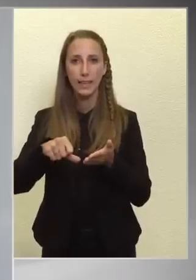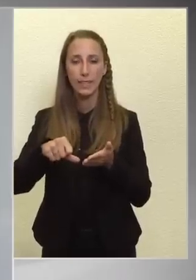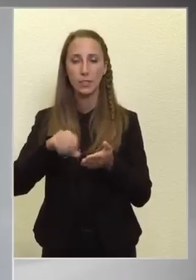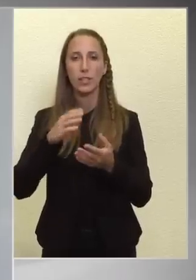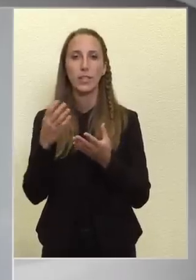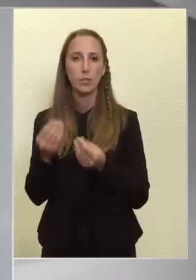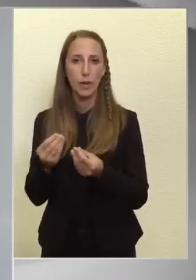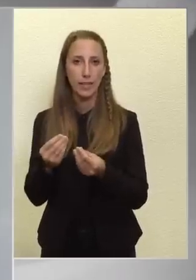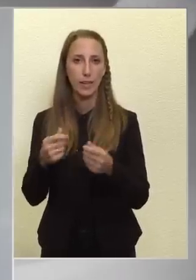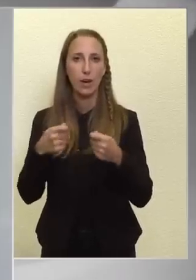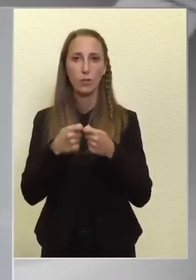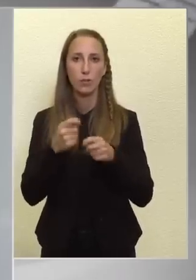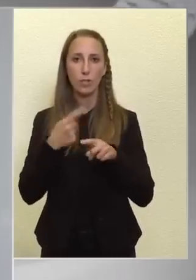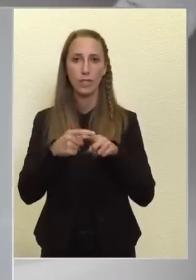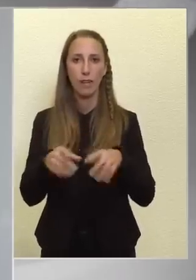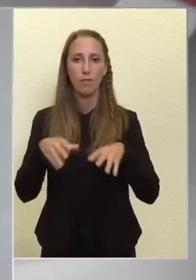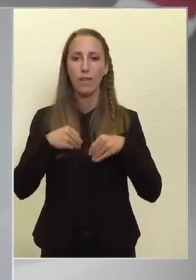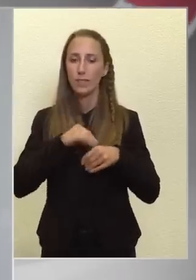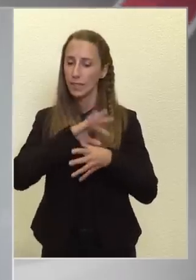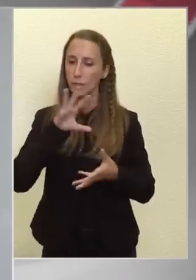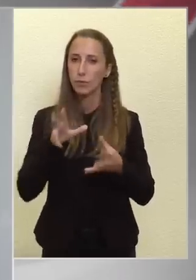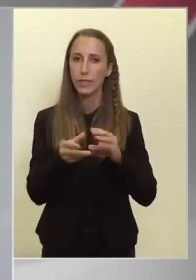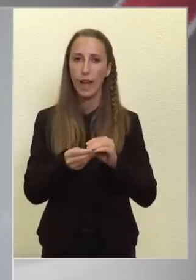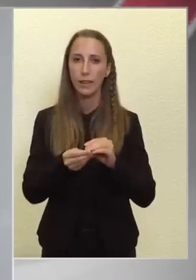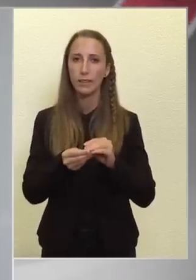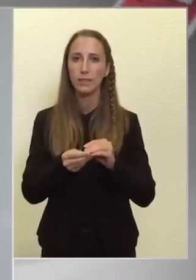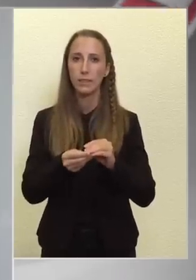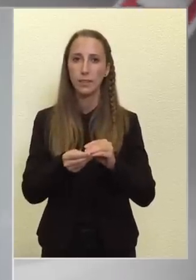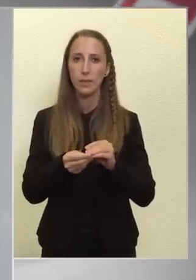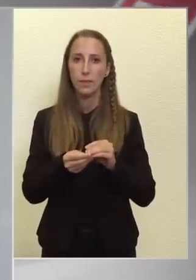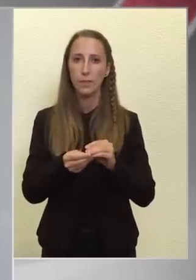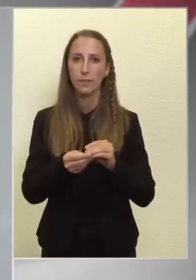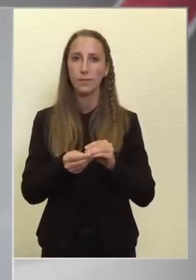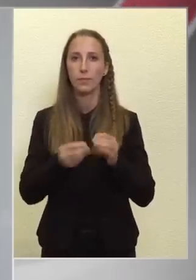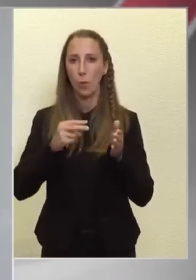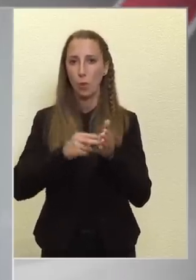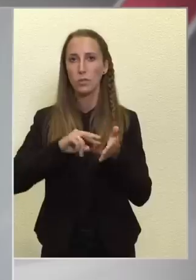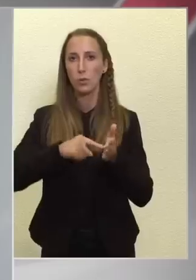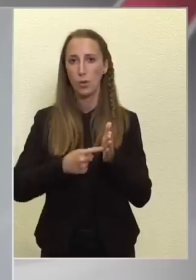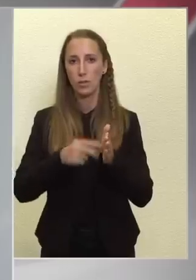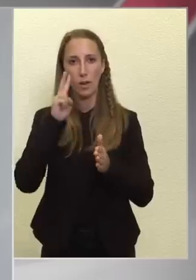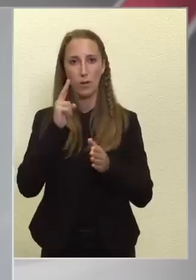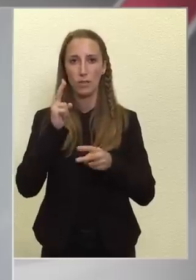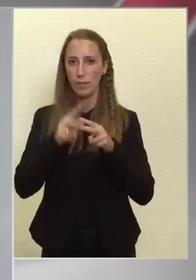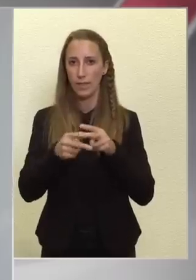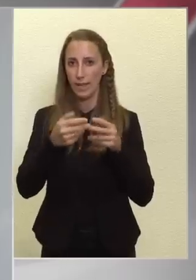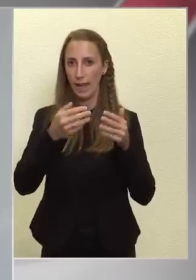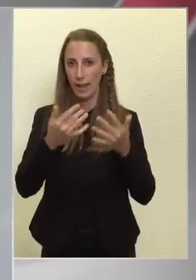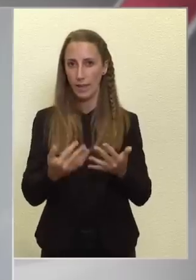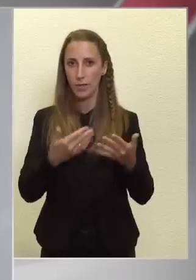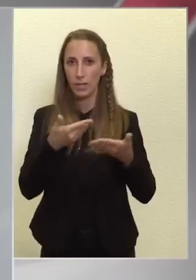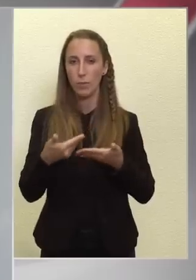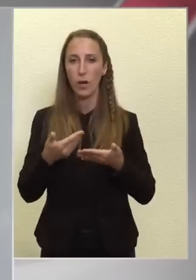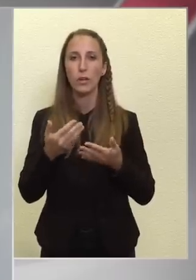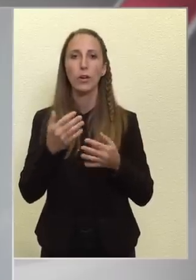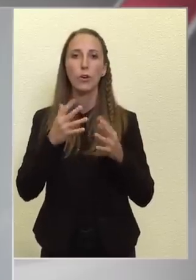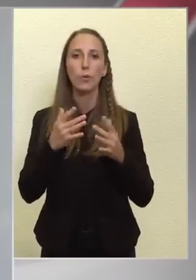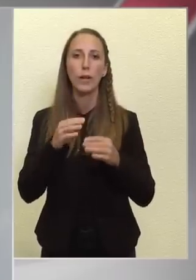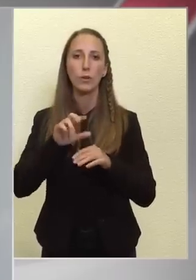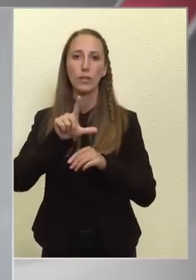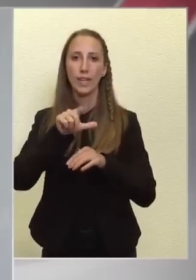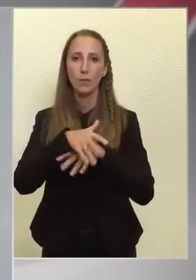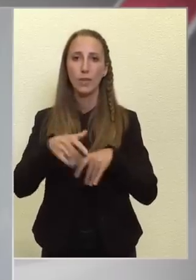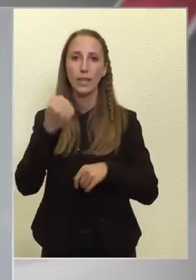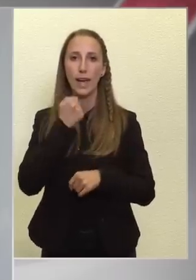és mennyi a közös hitelfelvétel, és mindent oszszoroz, akkor azt a végeredményt fogja kapni, hogy körülbelül két